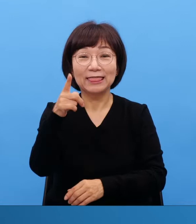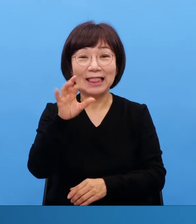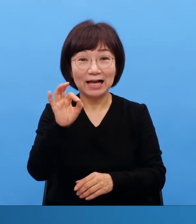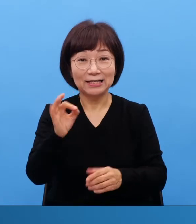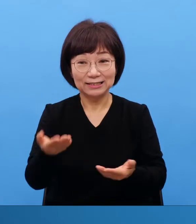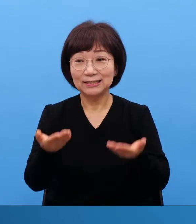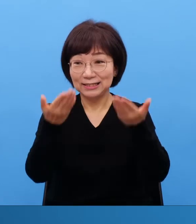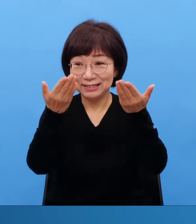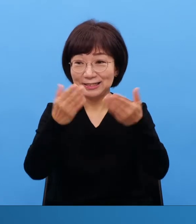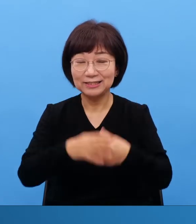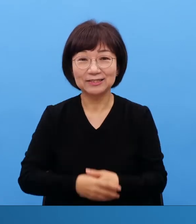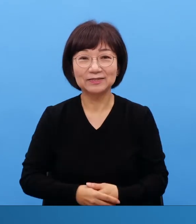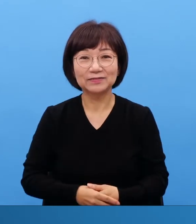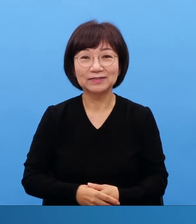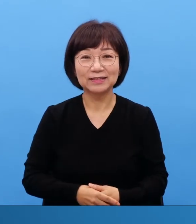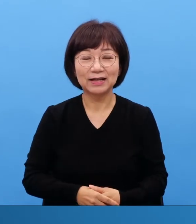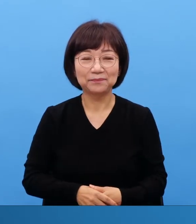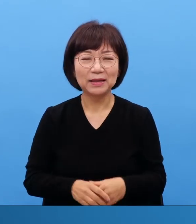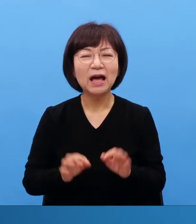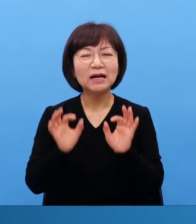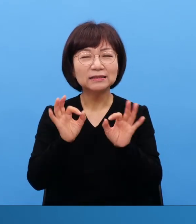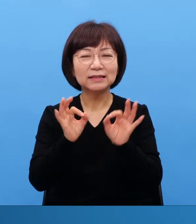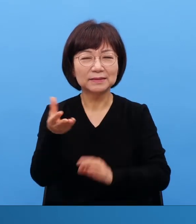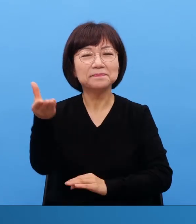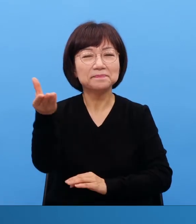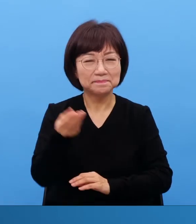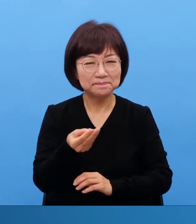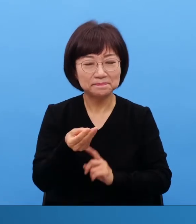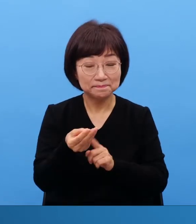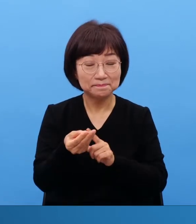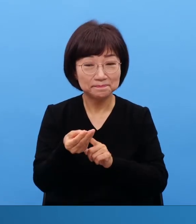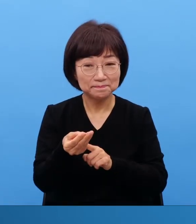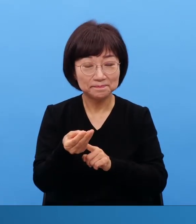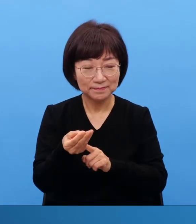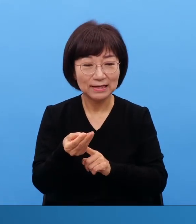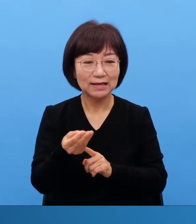빚은 헌금 아닙니까? 다 헌금인데. 그렇잖아요.